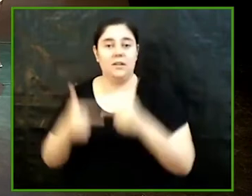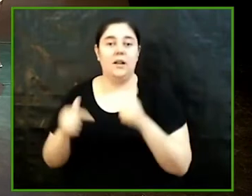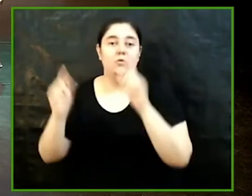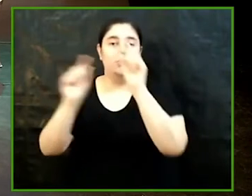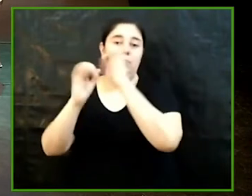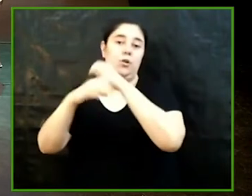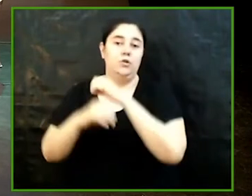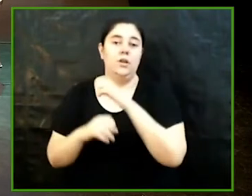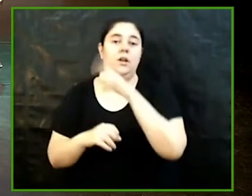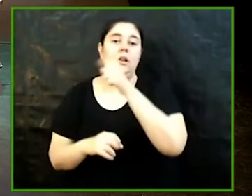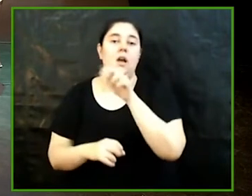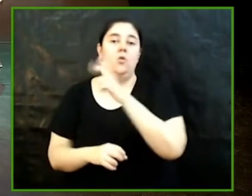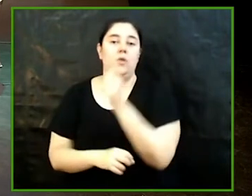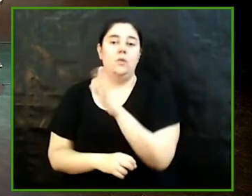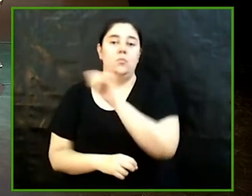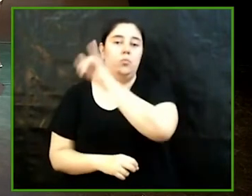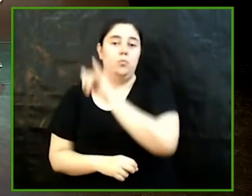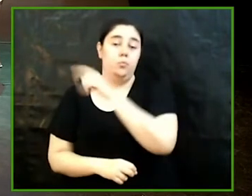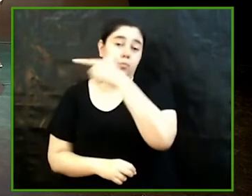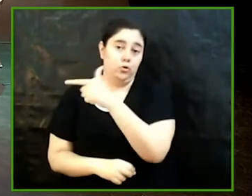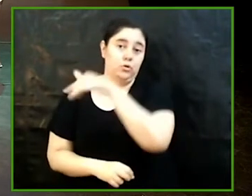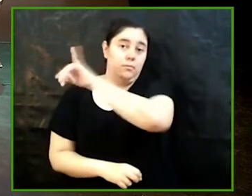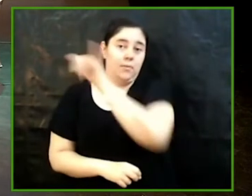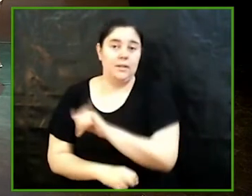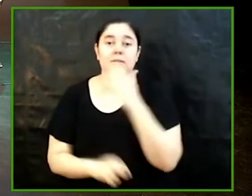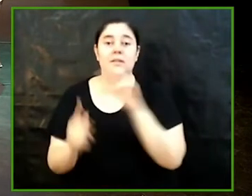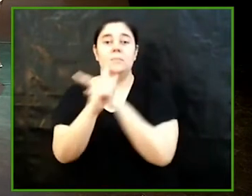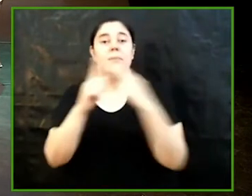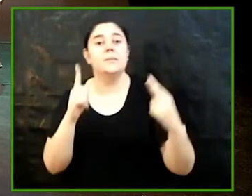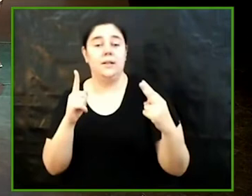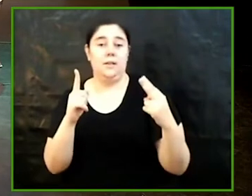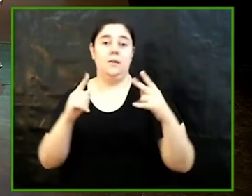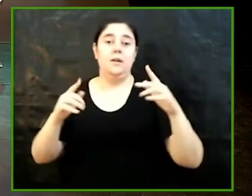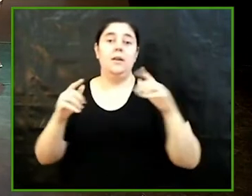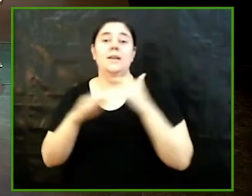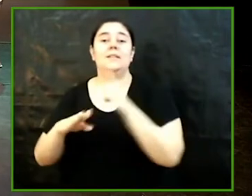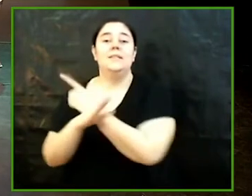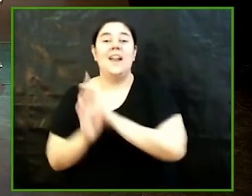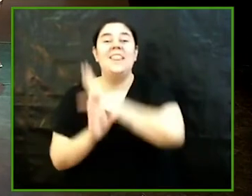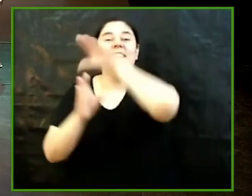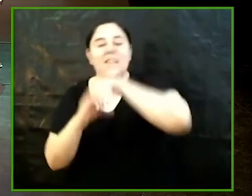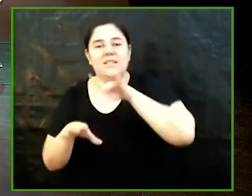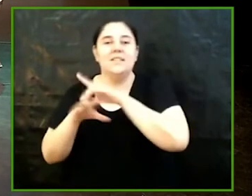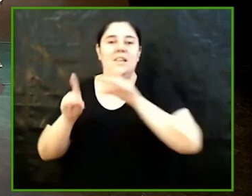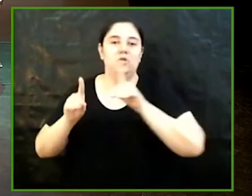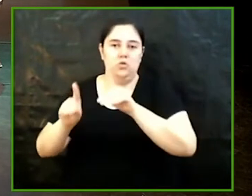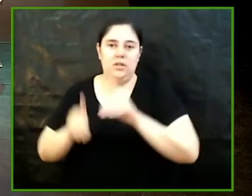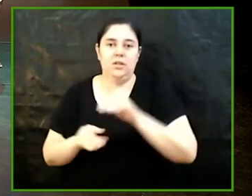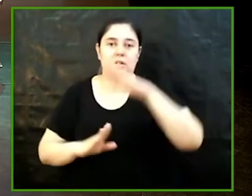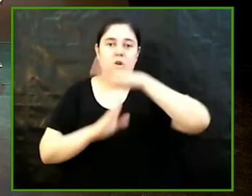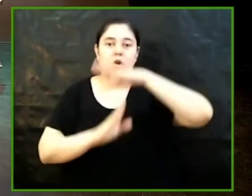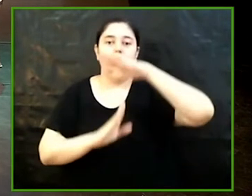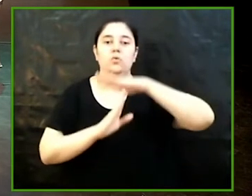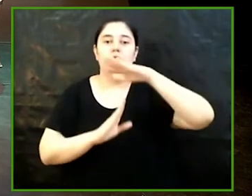Martínez, perspectiva de gènere en les guies docents del grau de Biologia de la Universitat Autònoma de Barcelona, tutora Sandra Saura